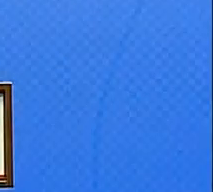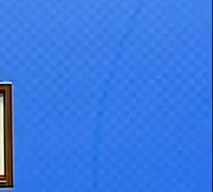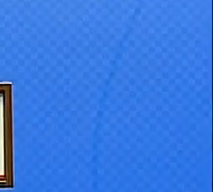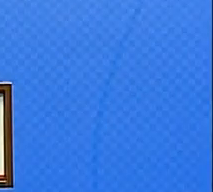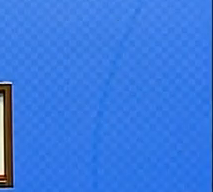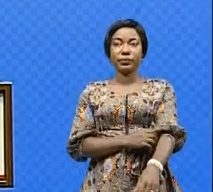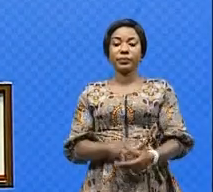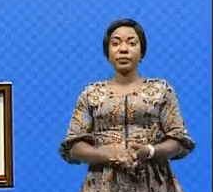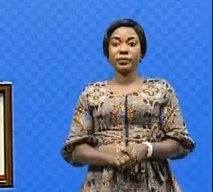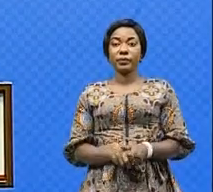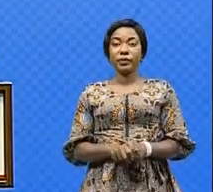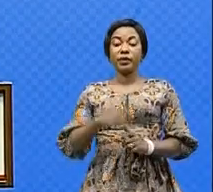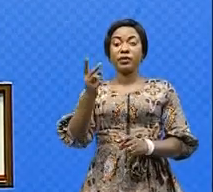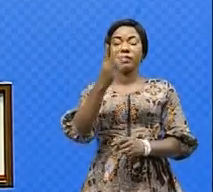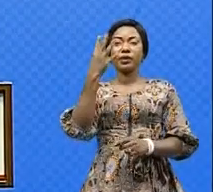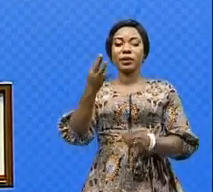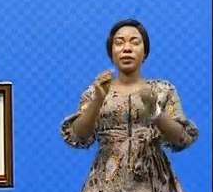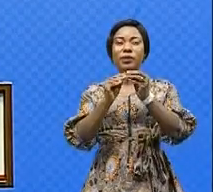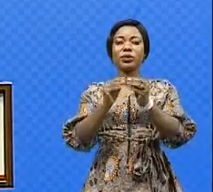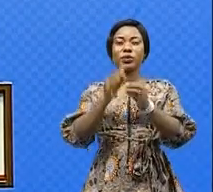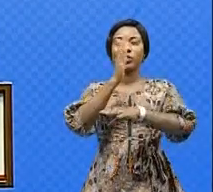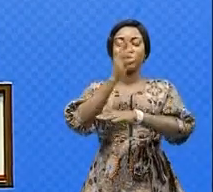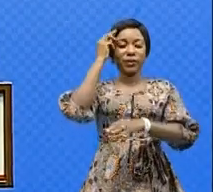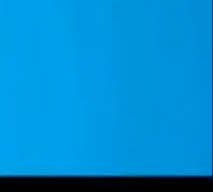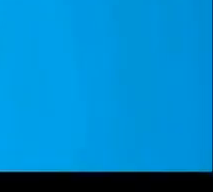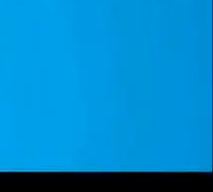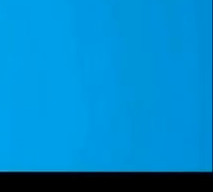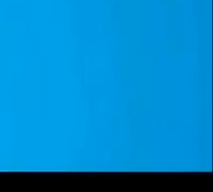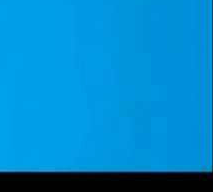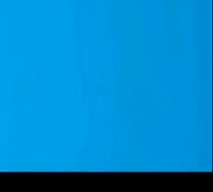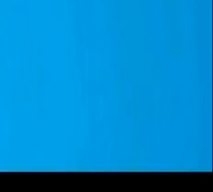Compte rendu de la 24e réunion du Conseil de ministres.